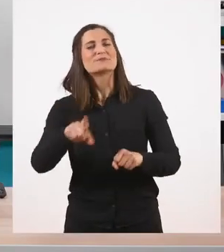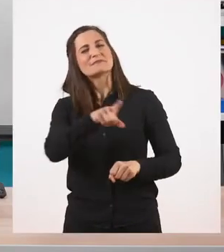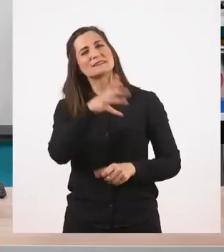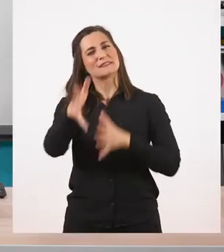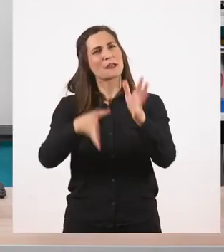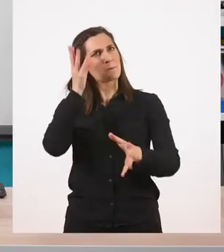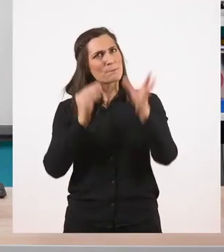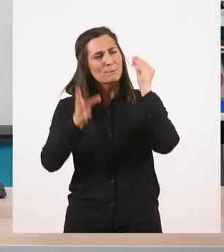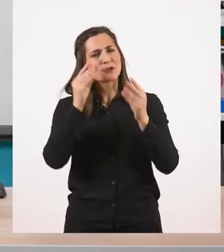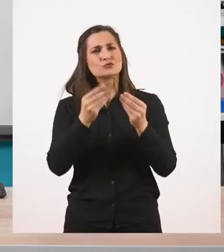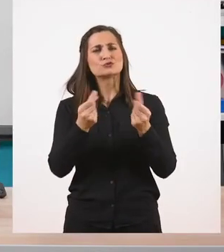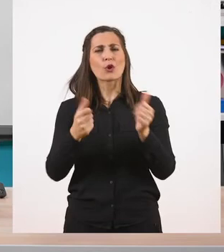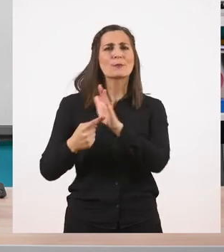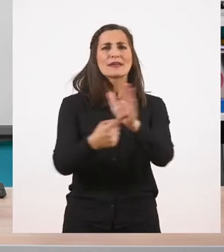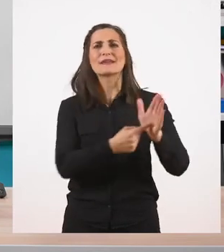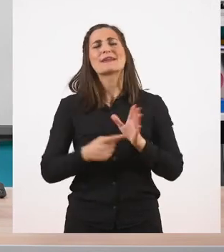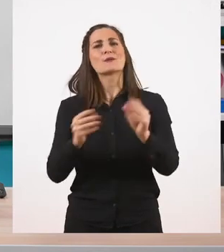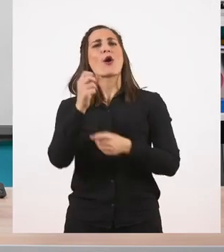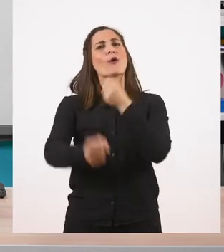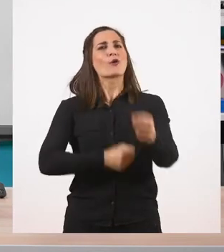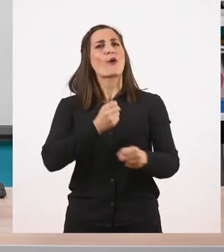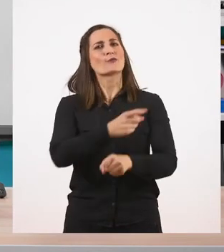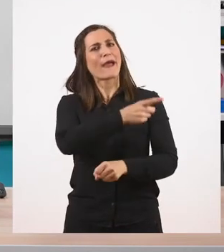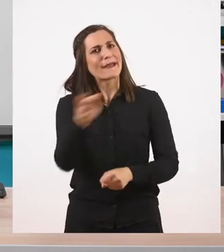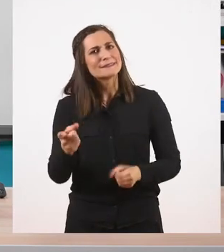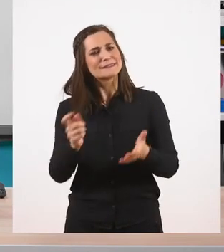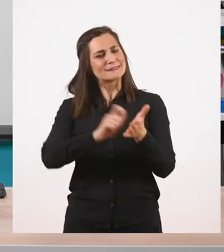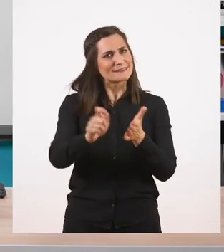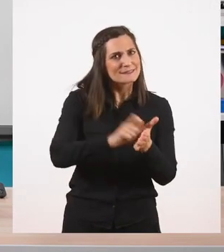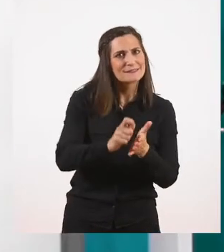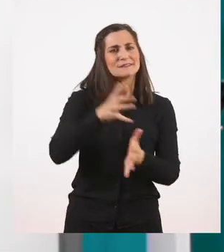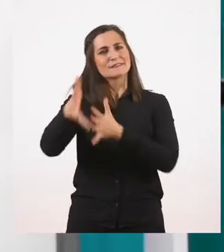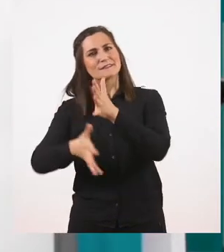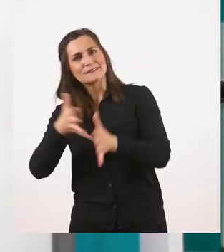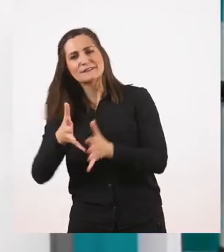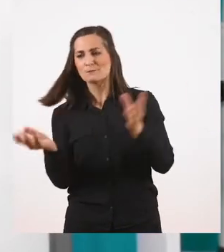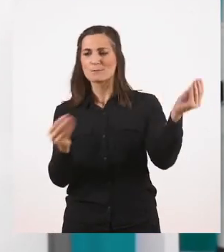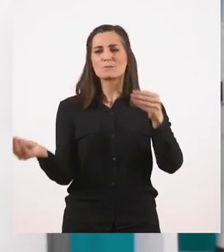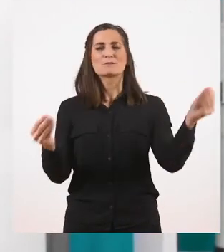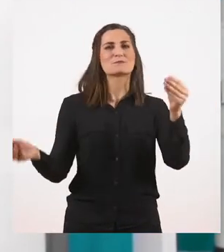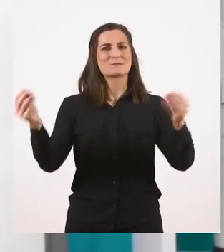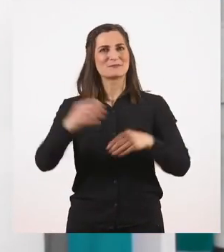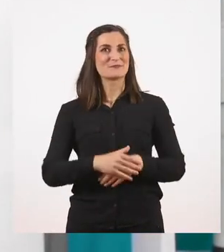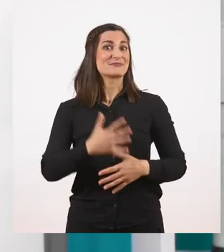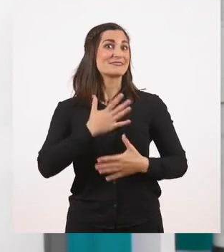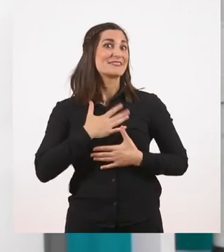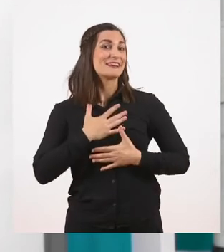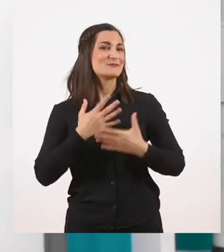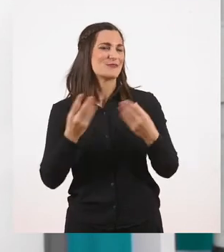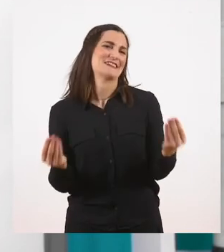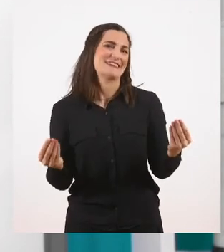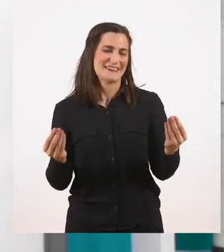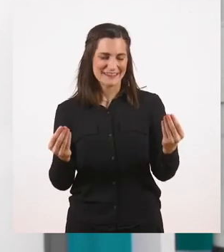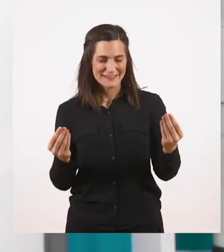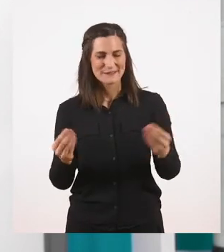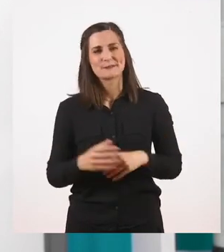έκφρασης του χρόνου, να τους χρησιμοποιείτε κι εσείς στο λόγο σας, γραπτό και προφορικό. Σας ευχαριστώ πάρα πολύ